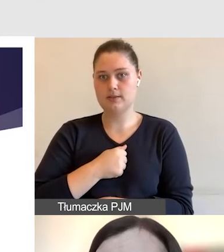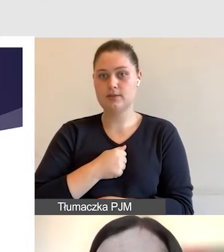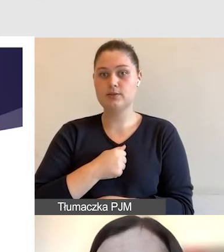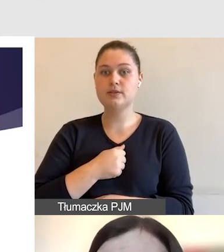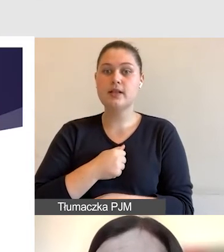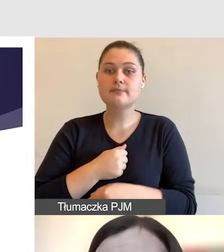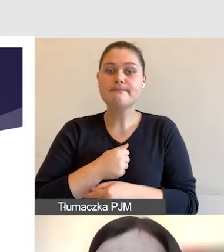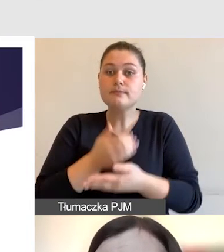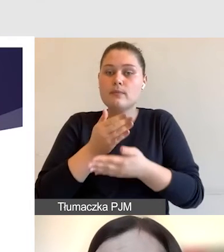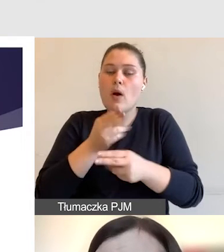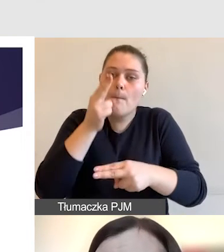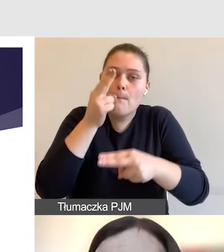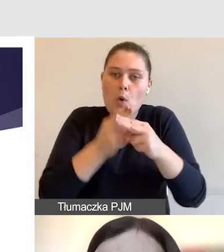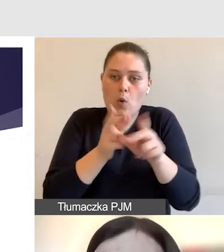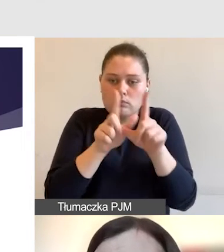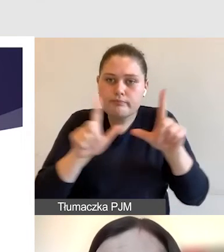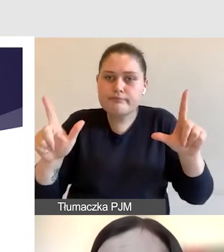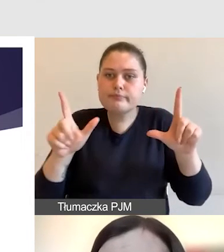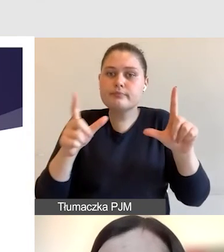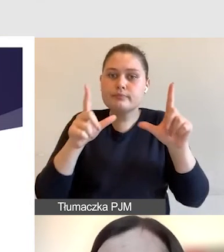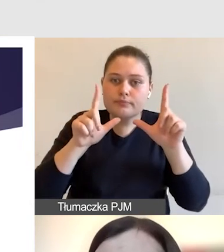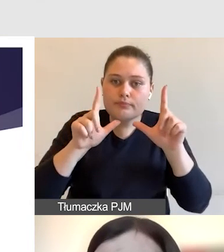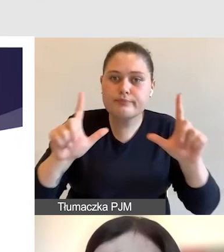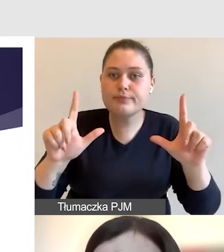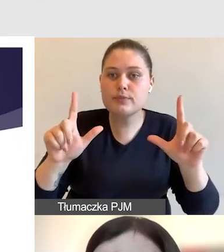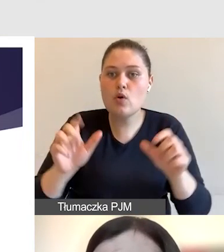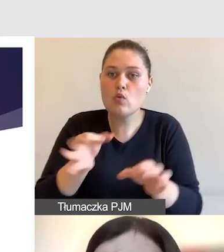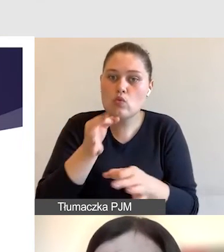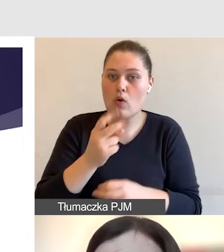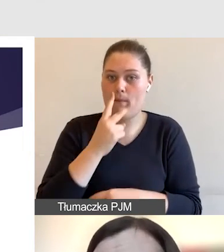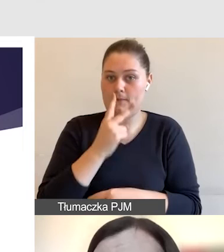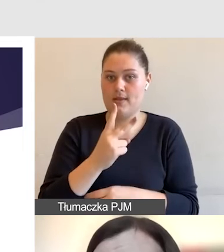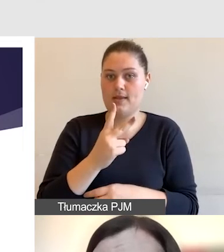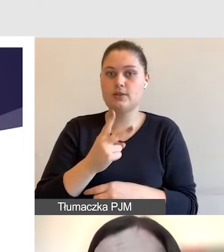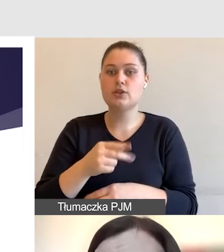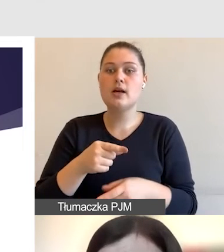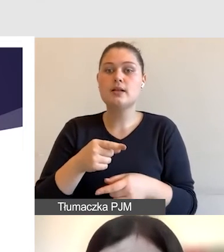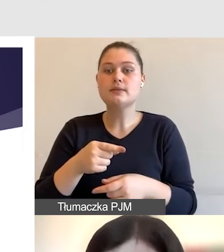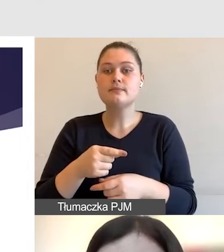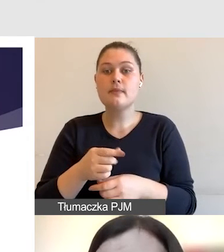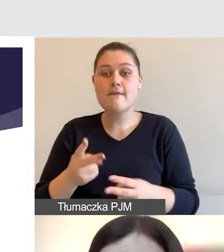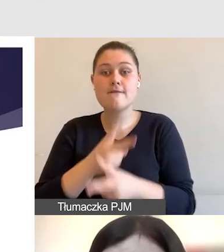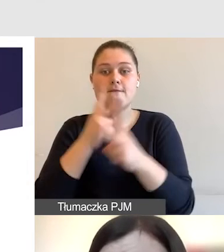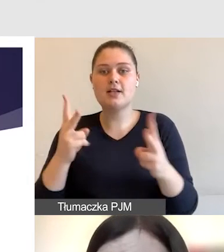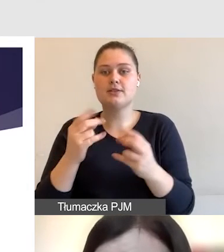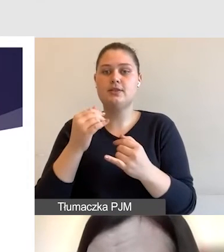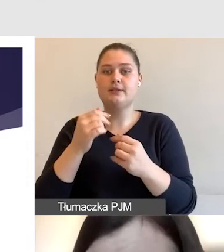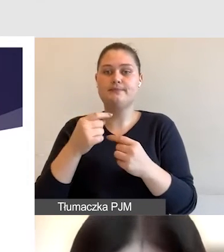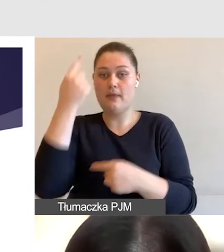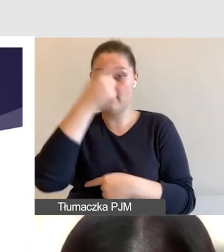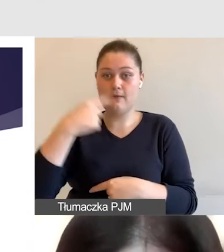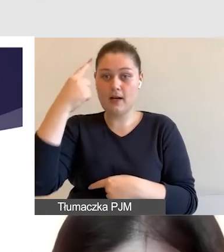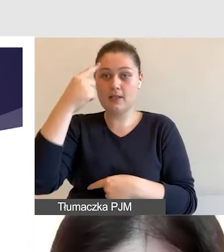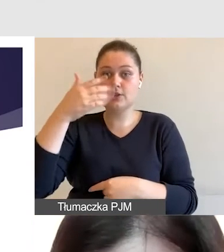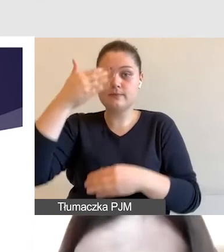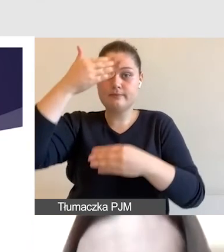dbamy o to, by te usta nie spadały poniżej, czyli na przykład to, co zrobię za chwilę,